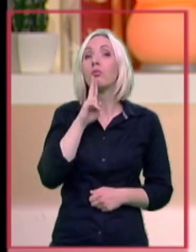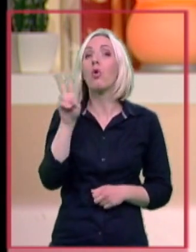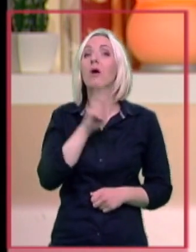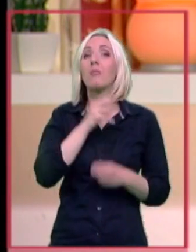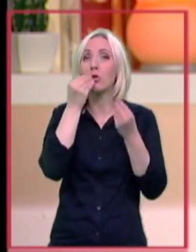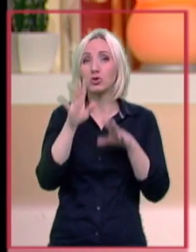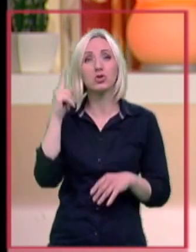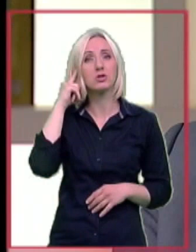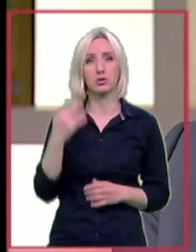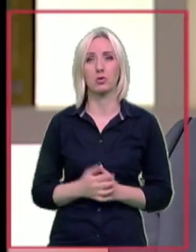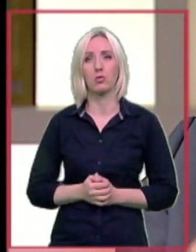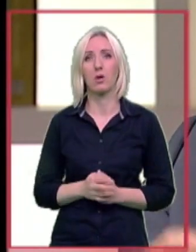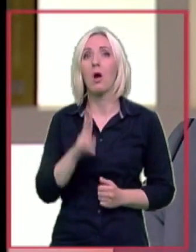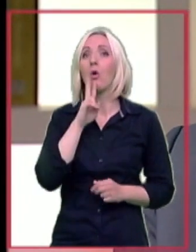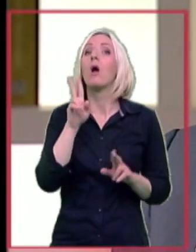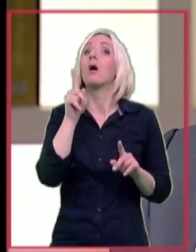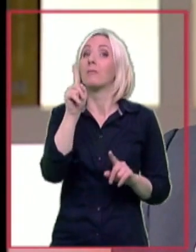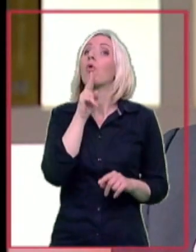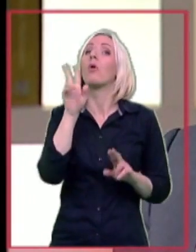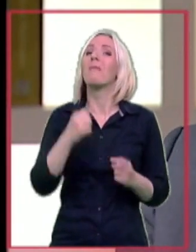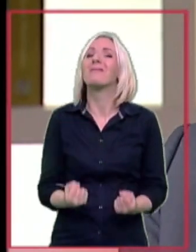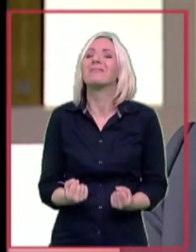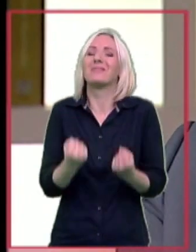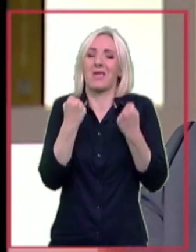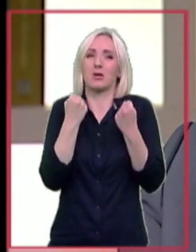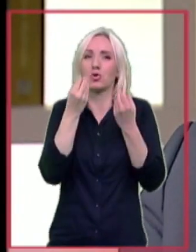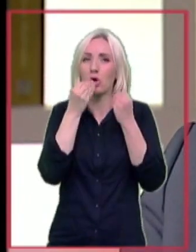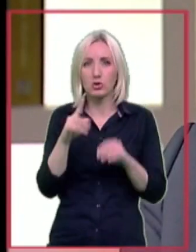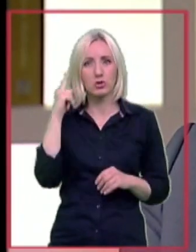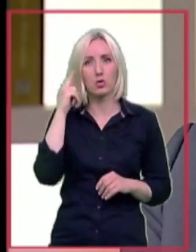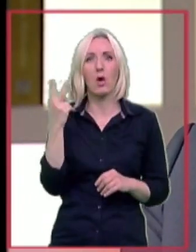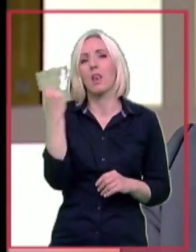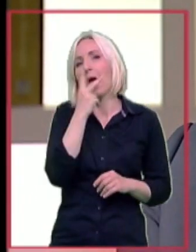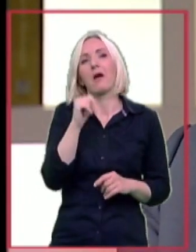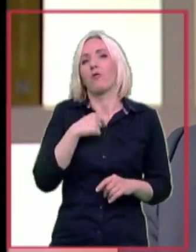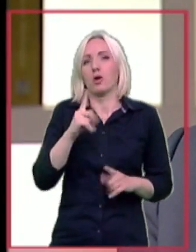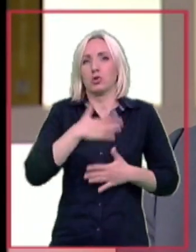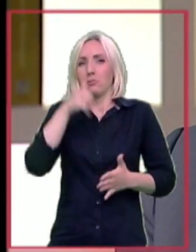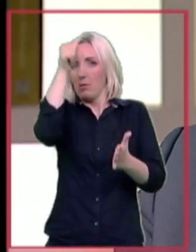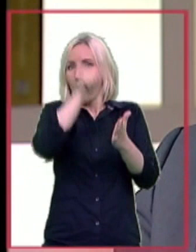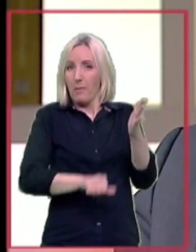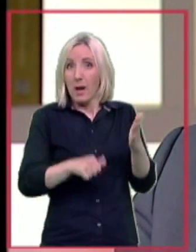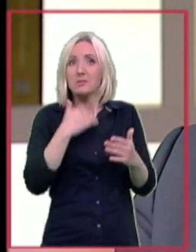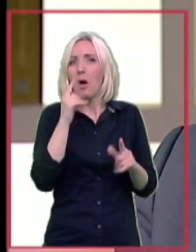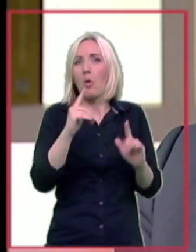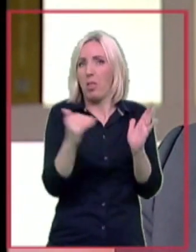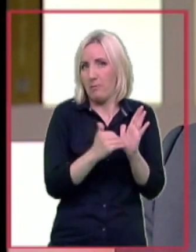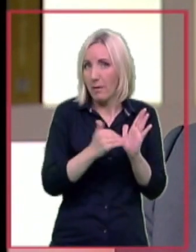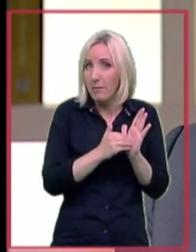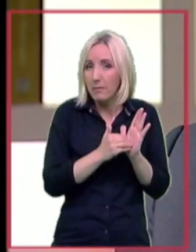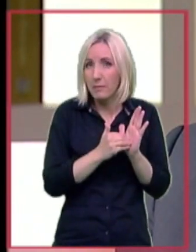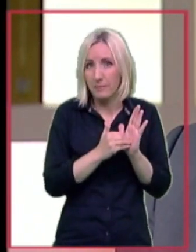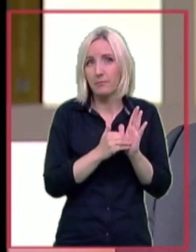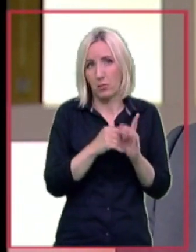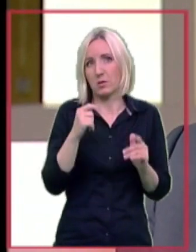da pomogne i da reši situaciju? Koja ima teško oštećenje sluha? Jer normalno idemo na neivazivne metode da pomognemo. I